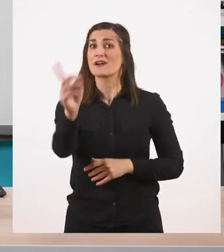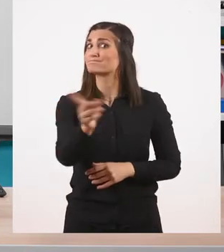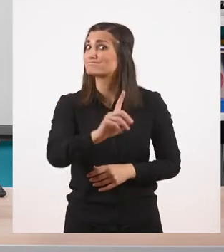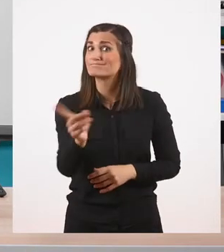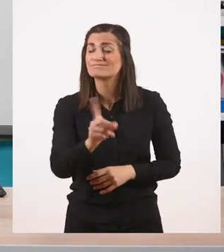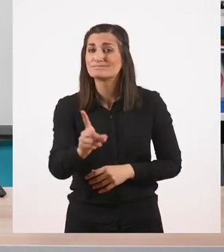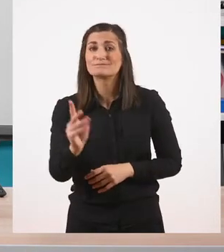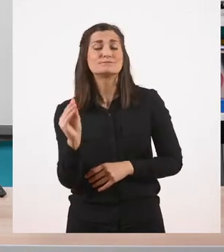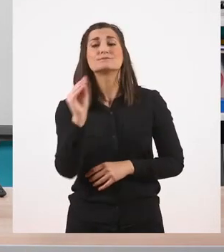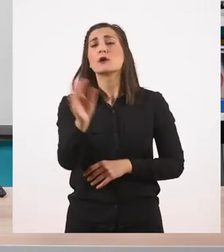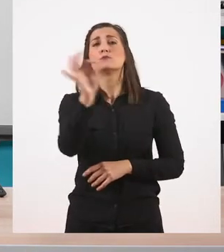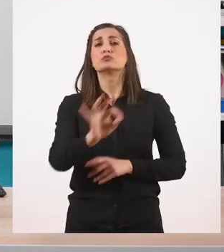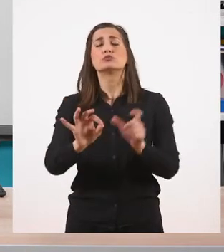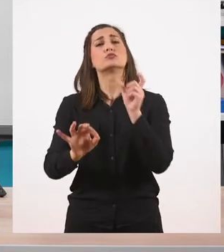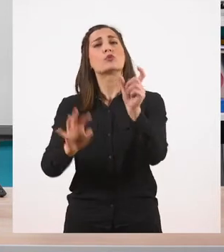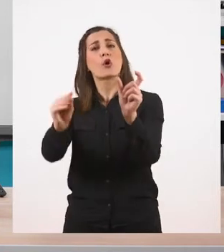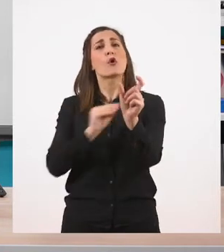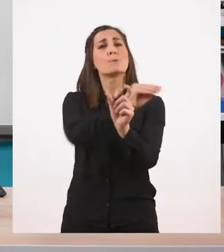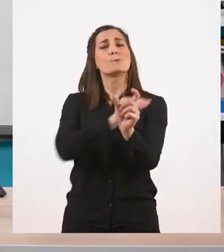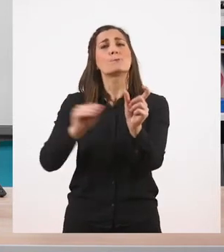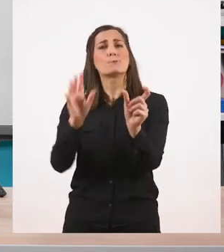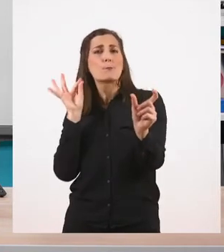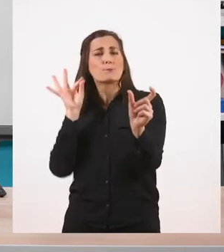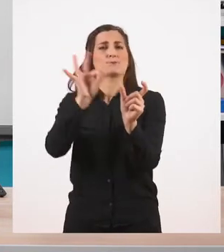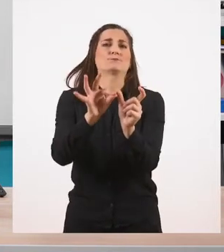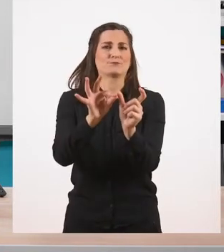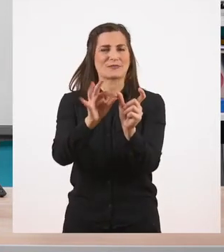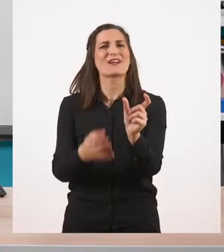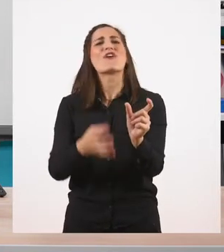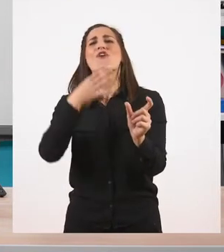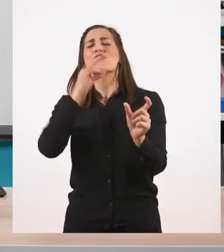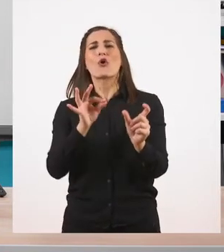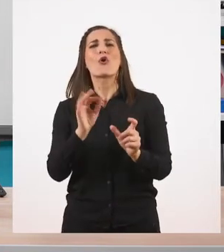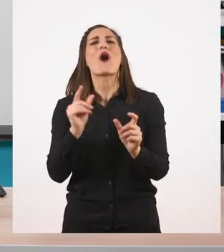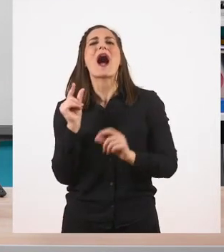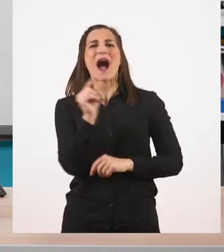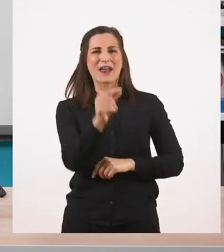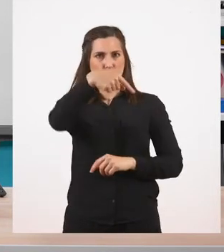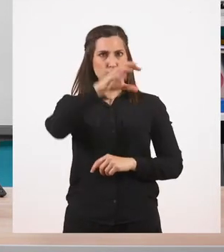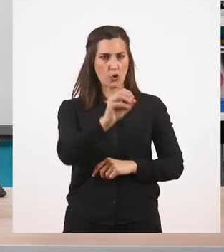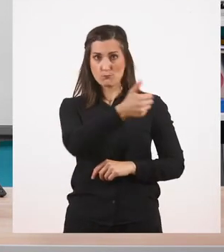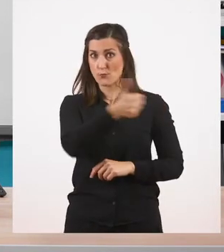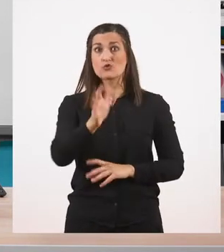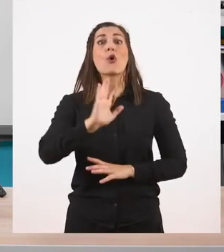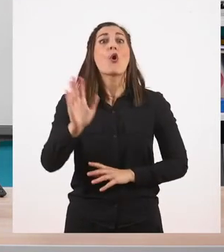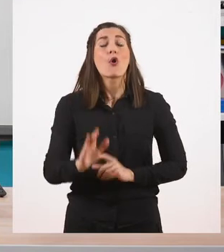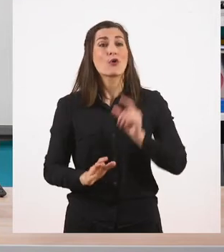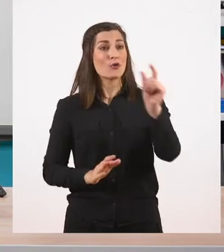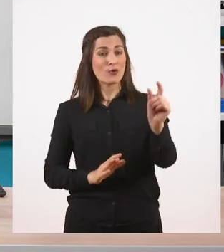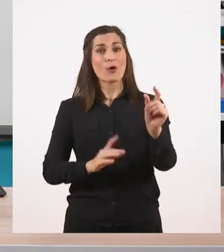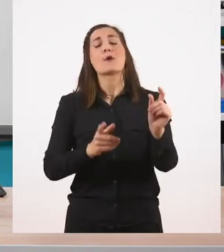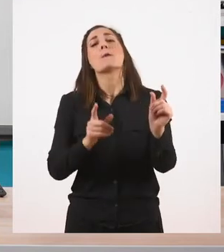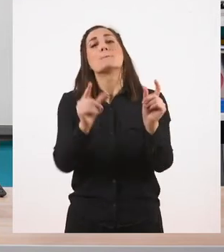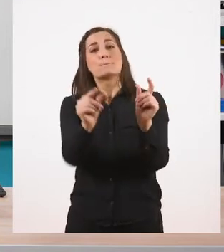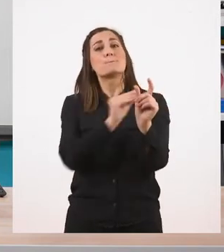όχι. Θα το βάλουμε στους εμπρόθετους προσδιορισμούς. Γιατί δεν είναι μόνο του το άρθρο το. Είναι στο. Είναι μαζί με την πρόθεση σε που